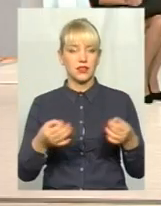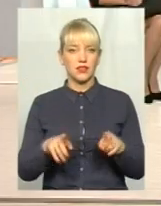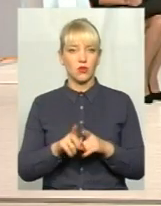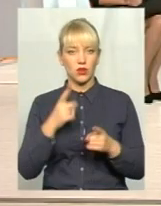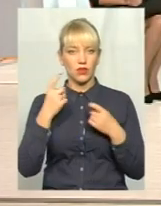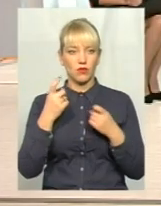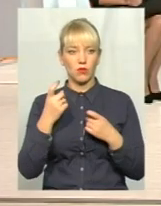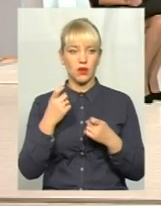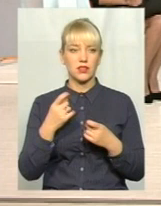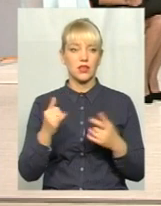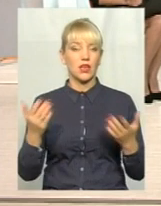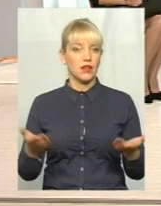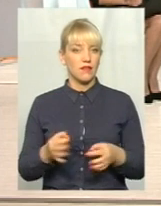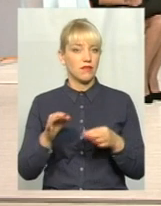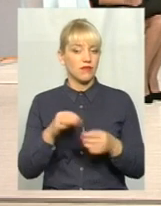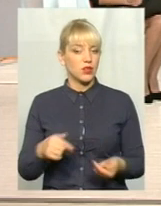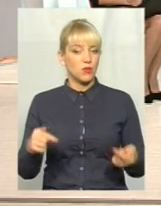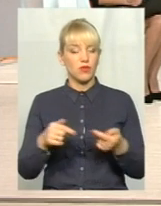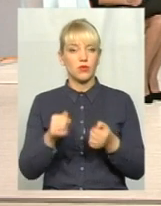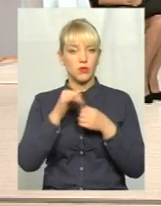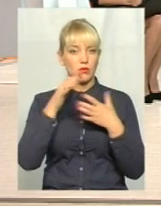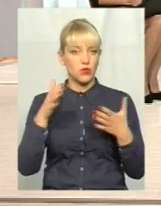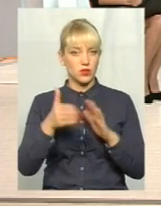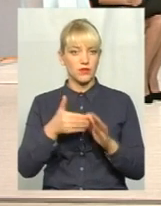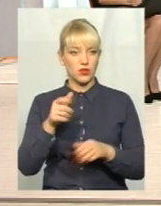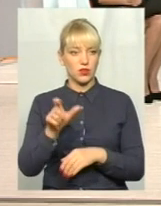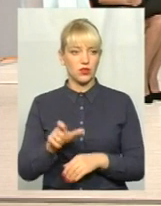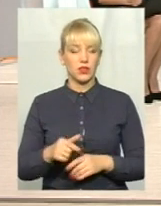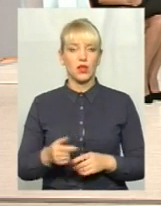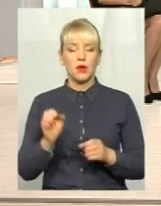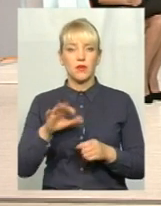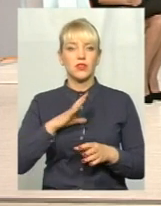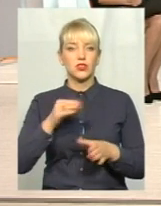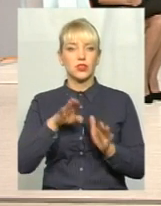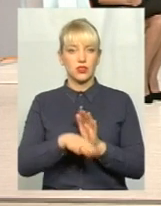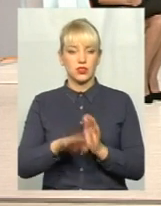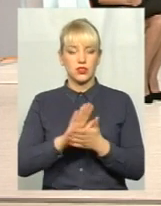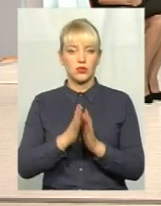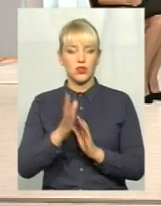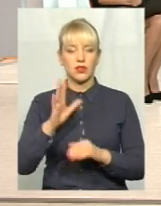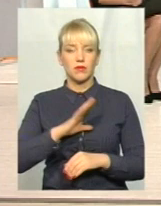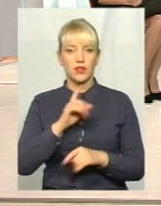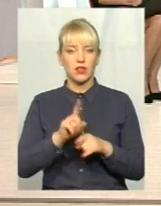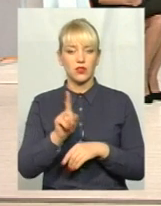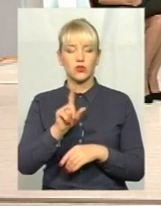інформації, відповідно, і ми не можемо... Буває ще друга ситуація. Буває, коли людина телефонує,